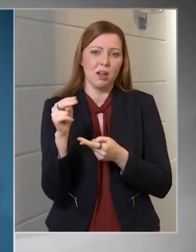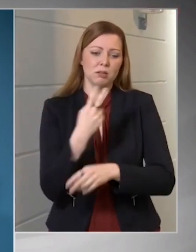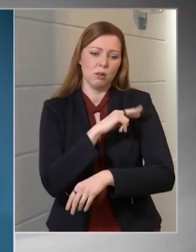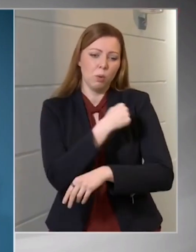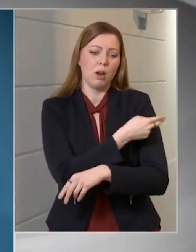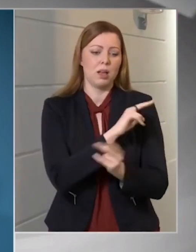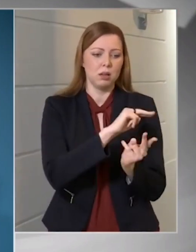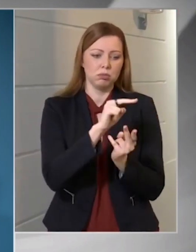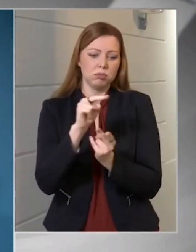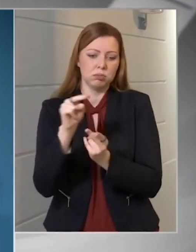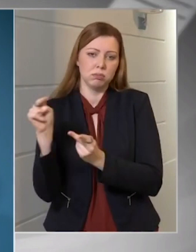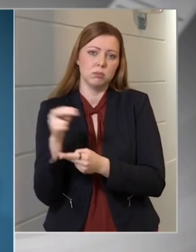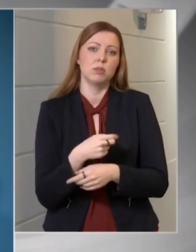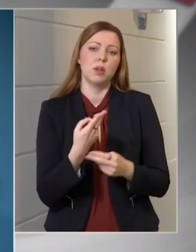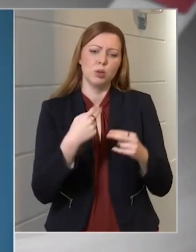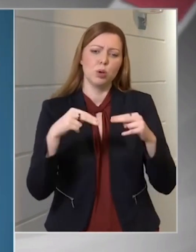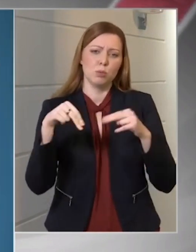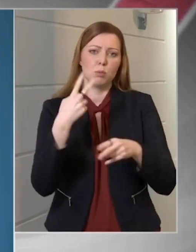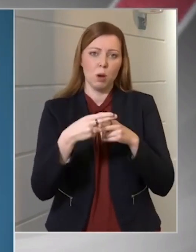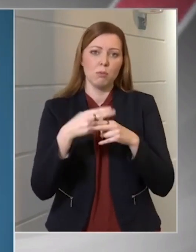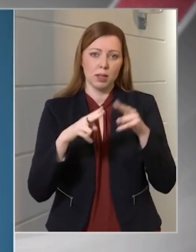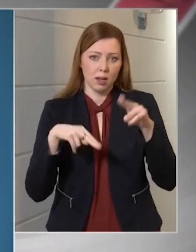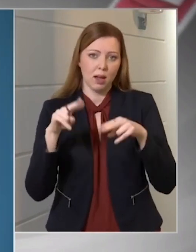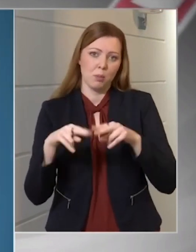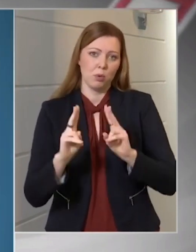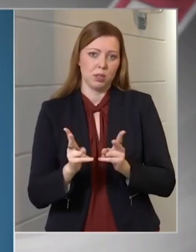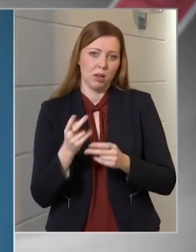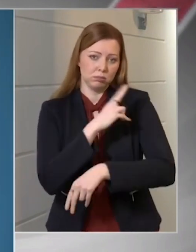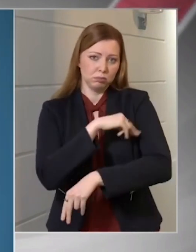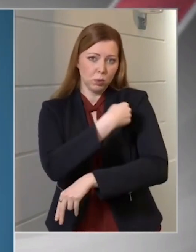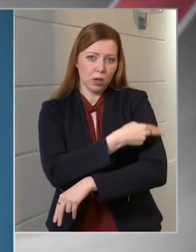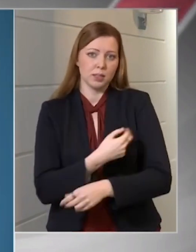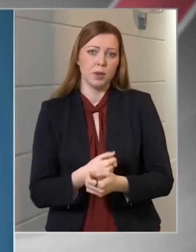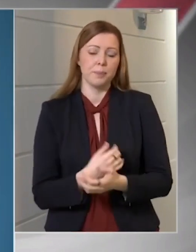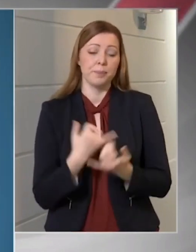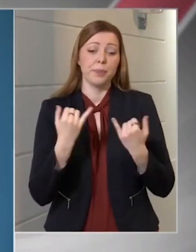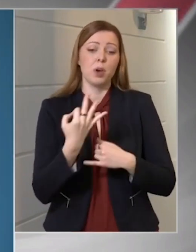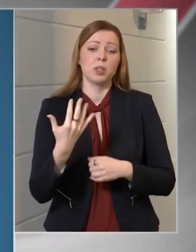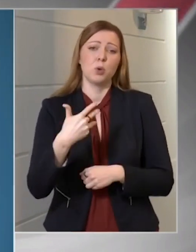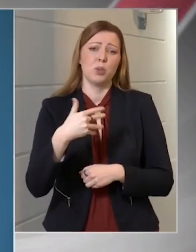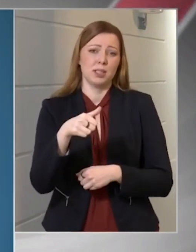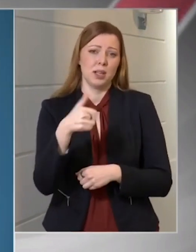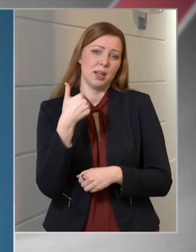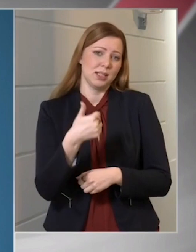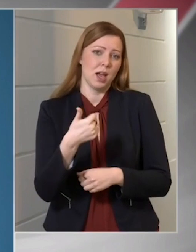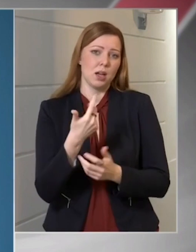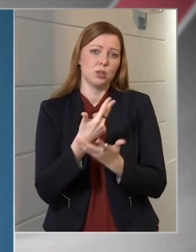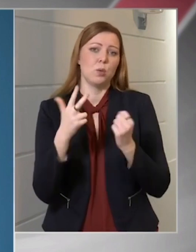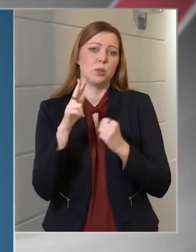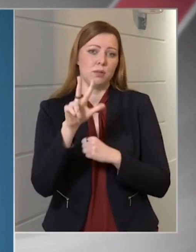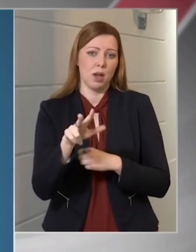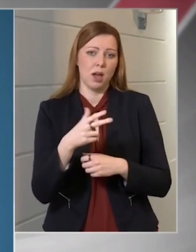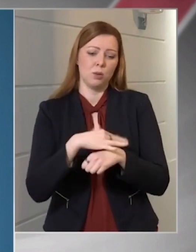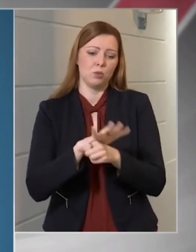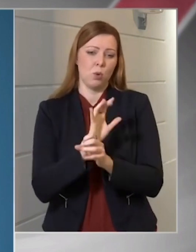igazolványokat, leleteket, de érdemes listát készíteni a rendszeresen szedett gyógyszerekről is. Amennyiben valaki gyógyszert víz be